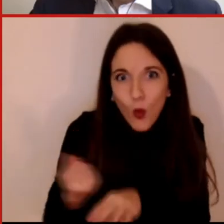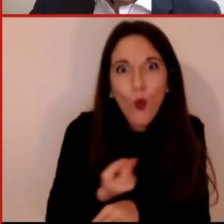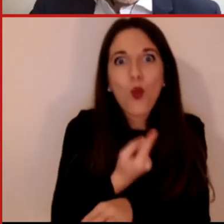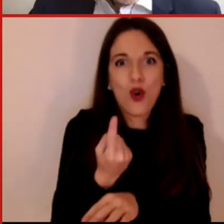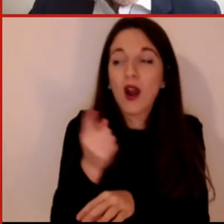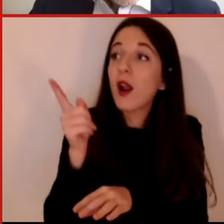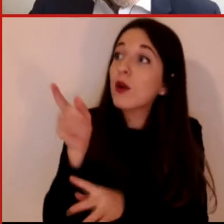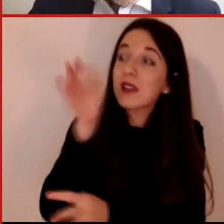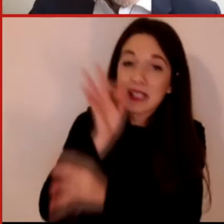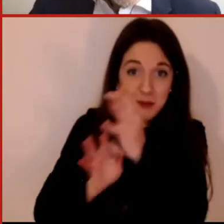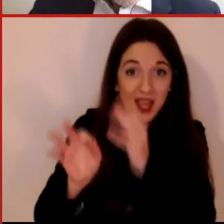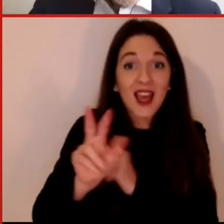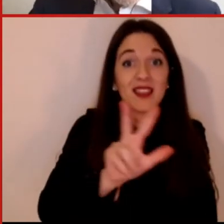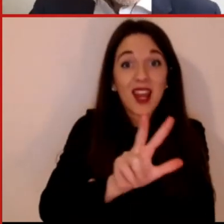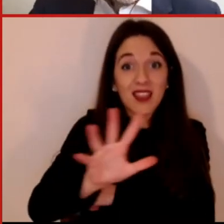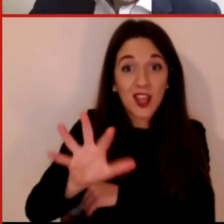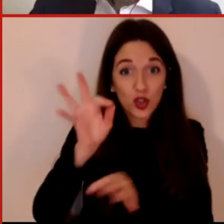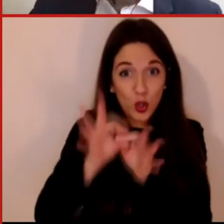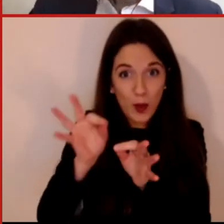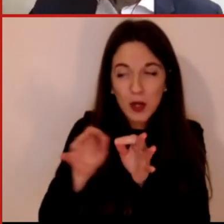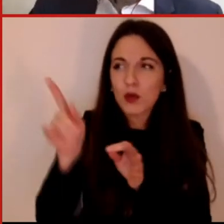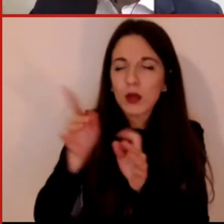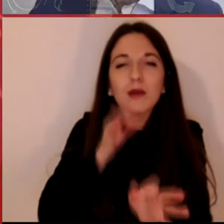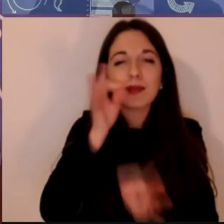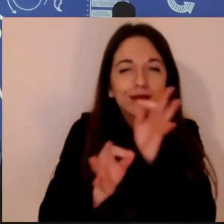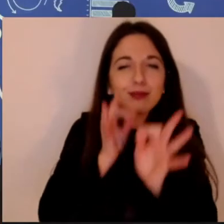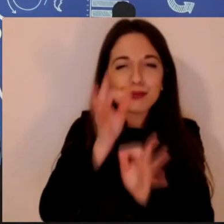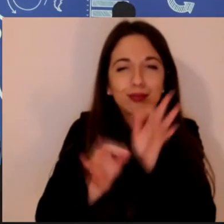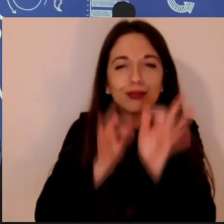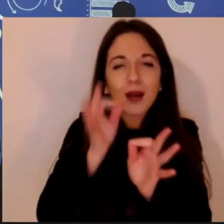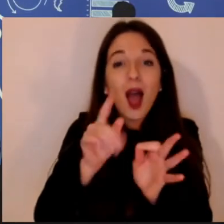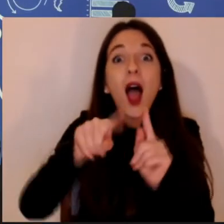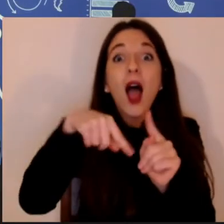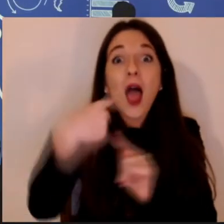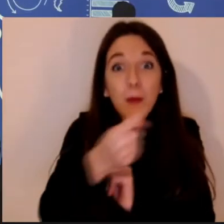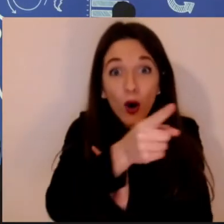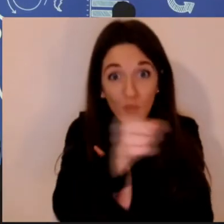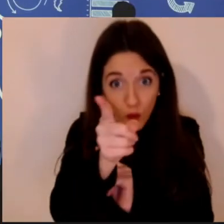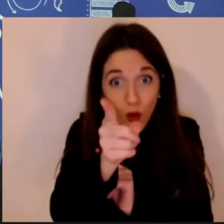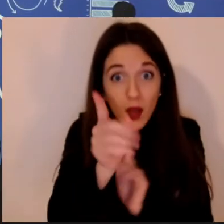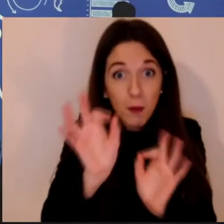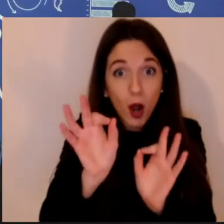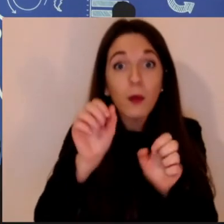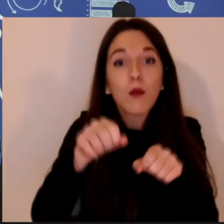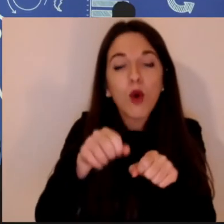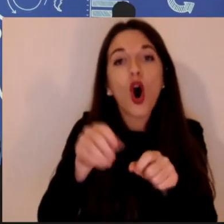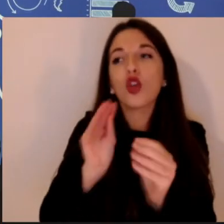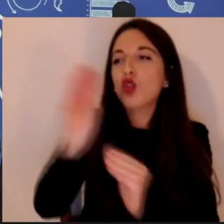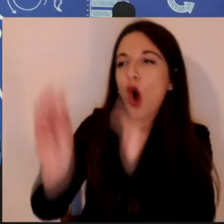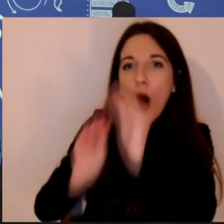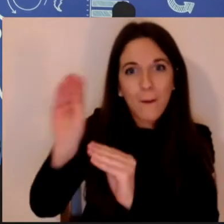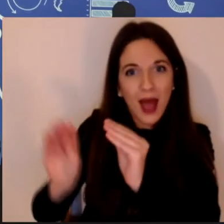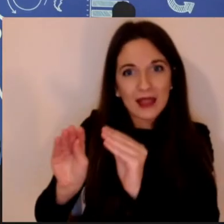minuti e poi, esattamente come abbiamo fatto ieri, potete sottoporre le domande in questi 35 minuti e poi andremo a